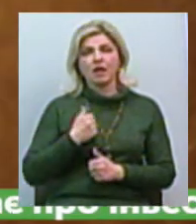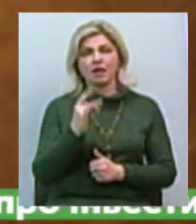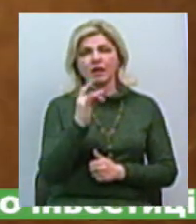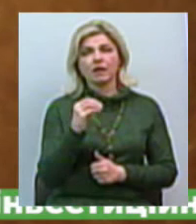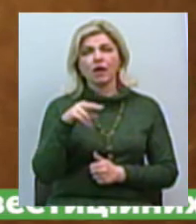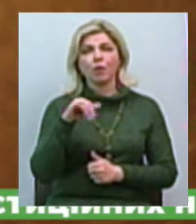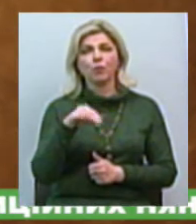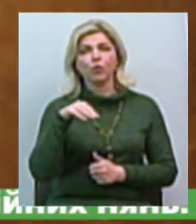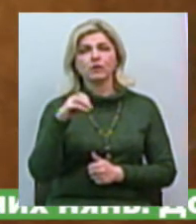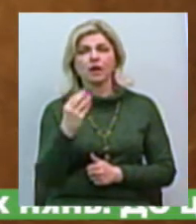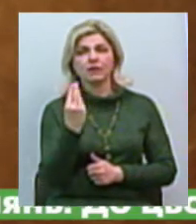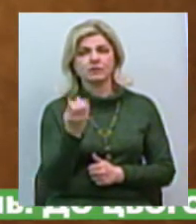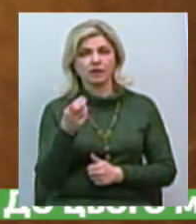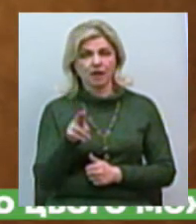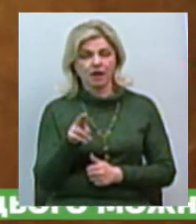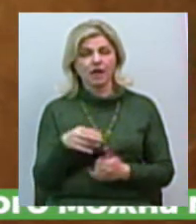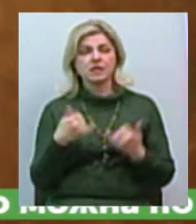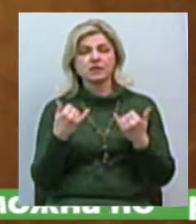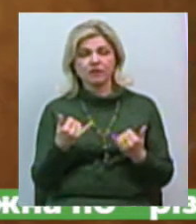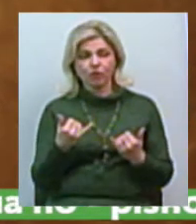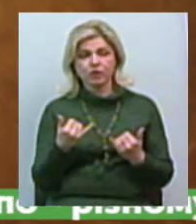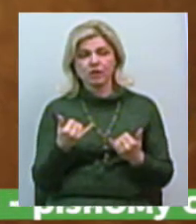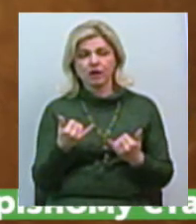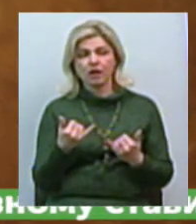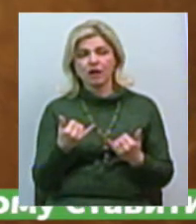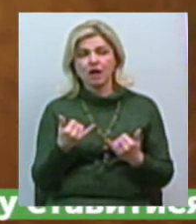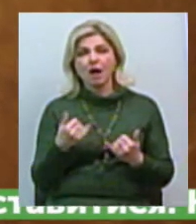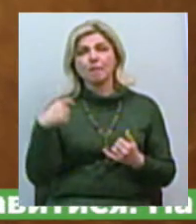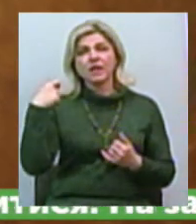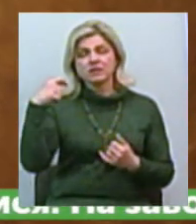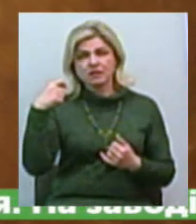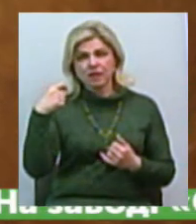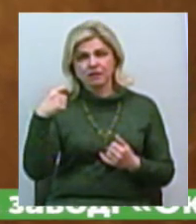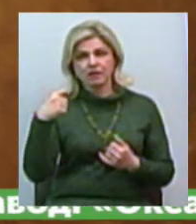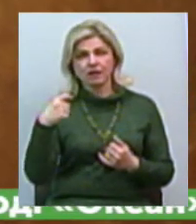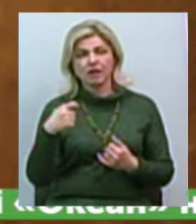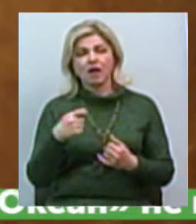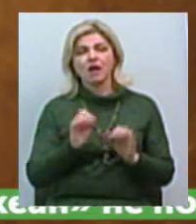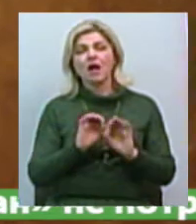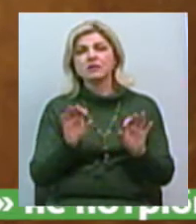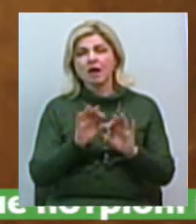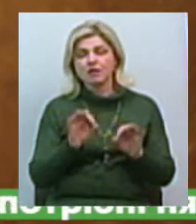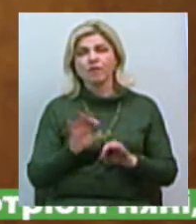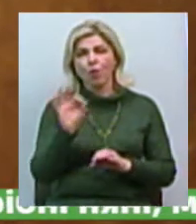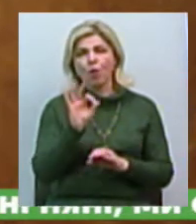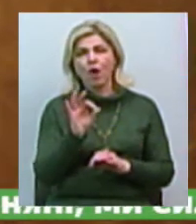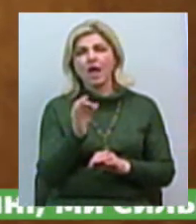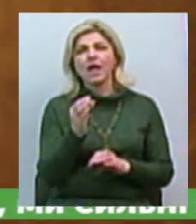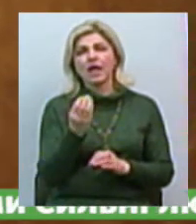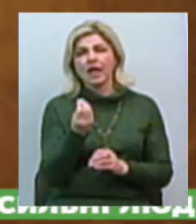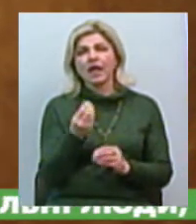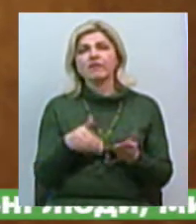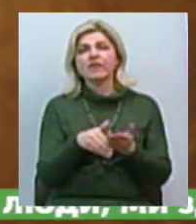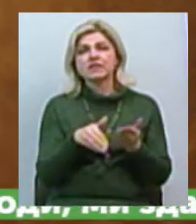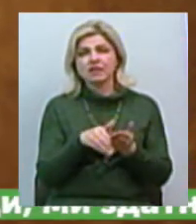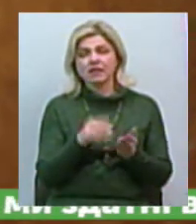сьогодніший президент, извиніте мене, з костюмів випадає, вилетає там, розказують про інвестиційних нянь, ну, слушайте,